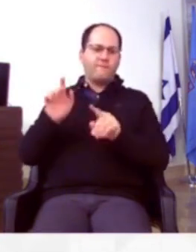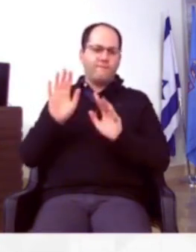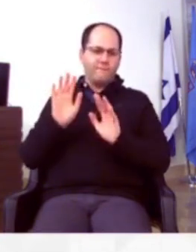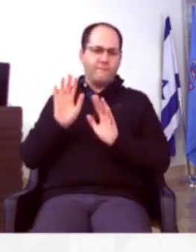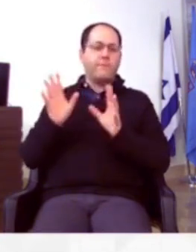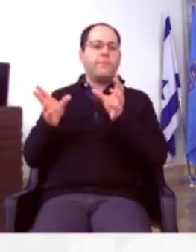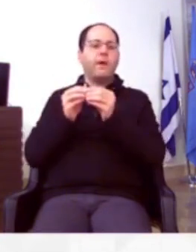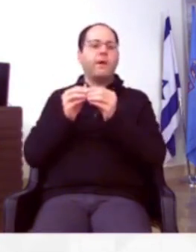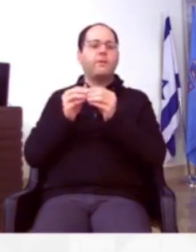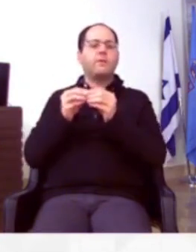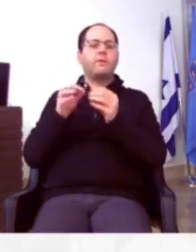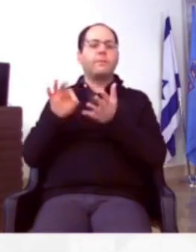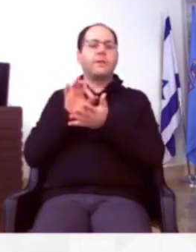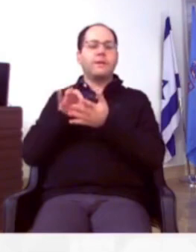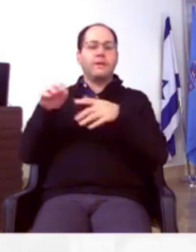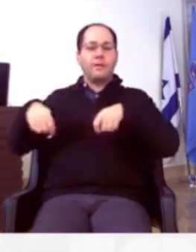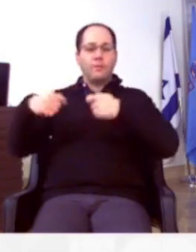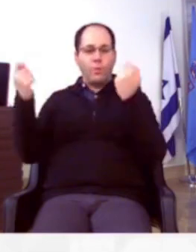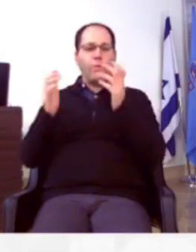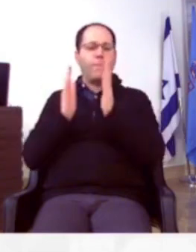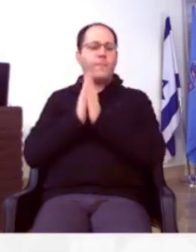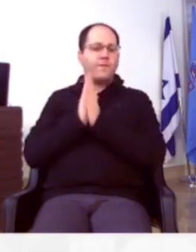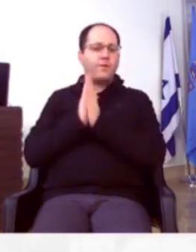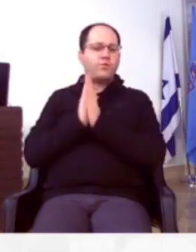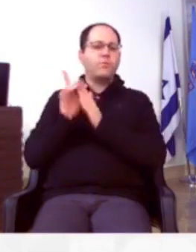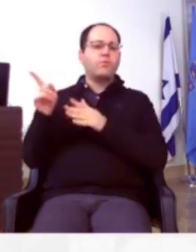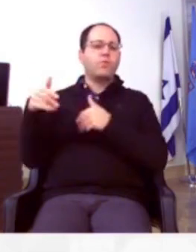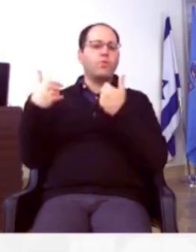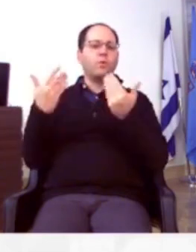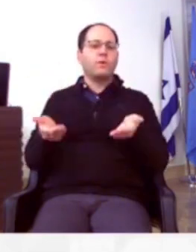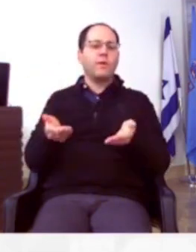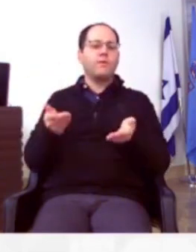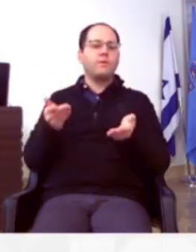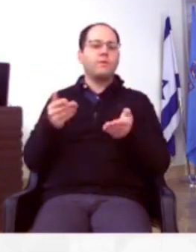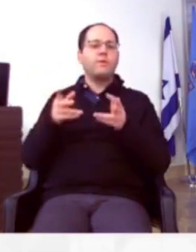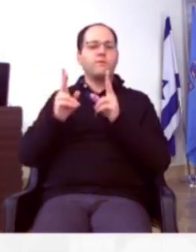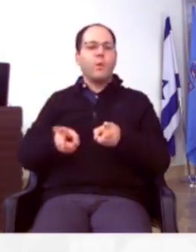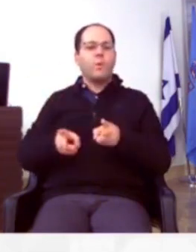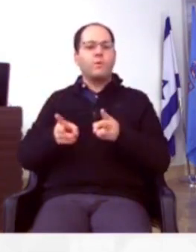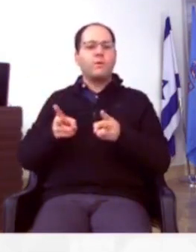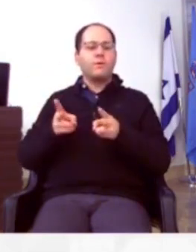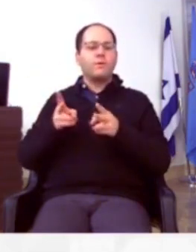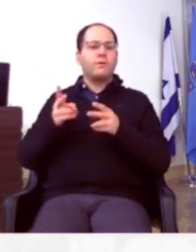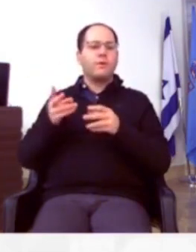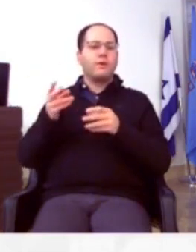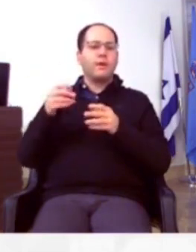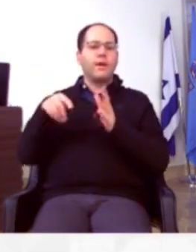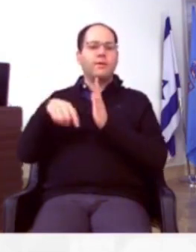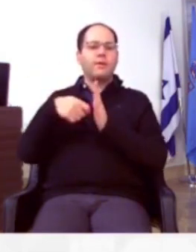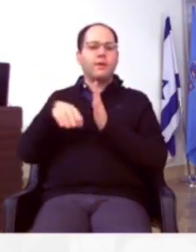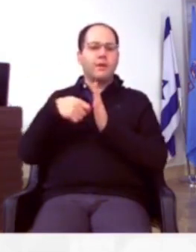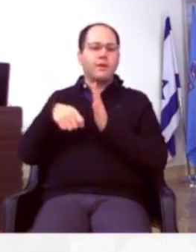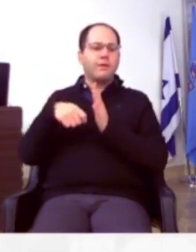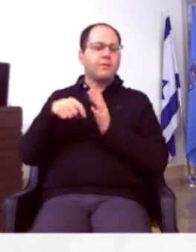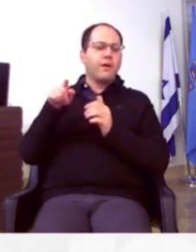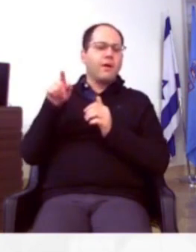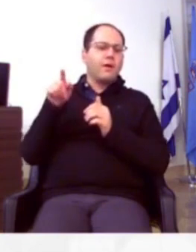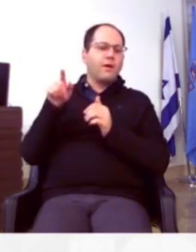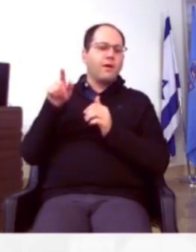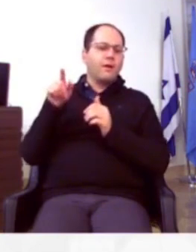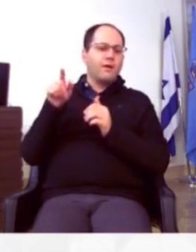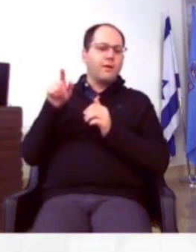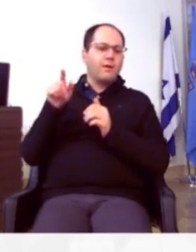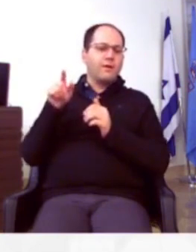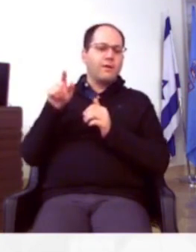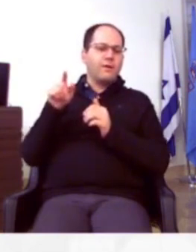אנחנו יחד עם משרד החינוך מבקשים שהוא ייתן את האפשרות להתקין את היבילים בלי תוספת